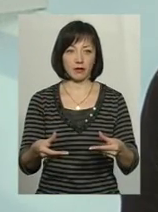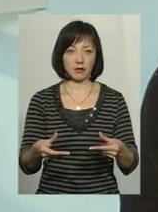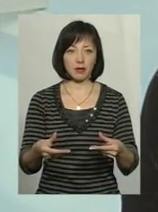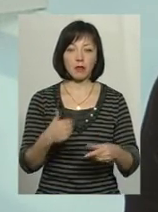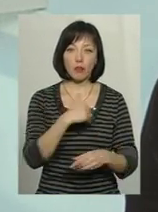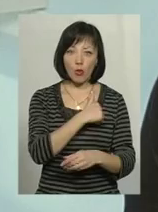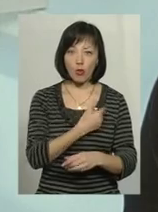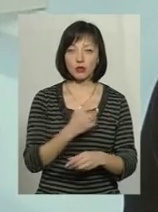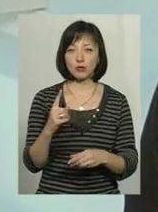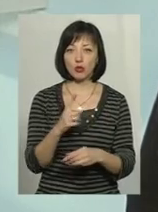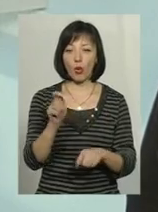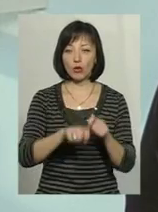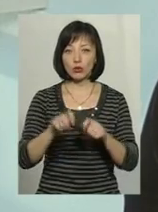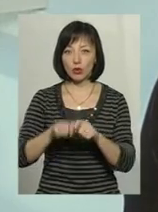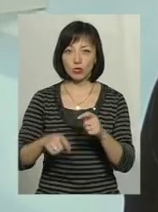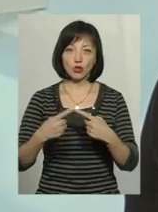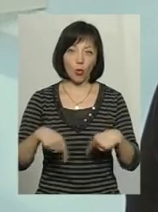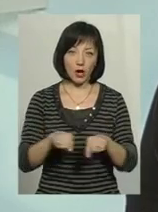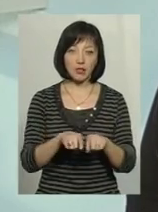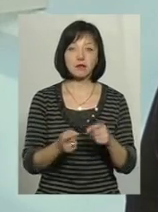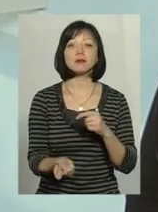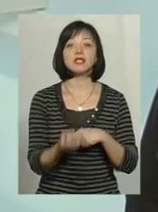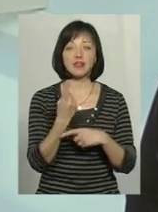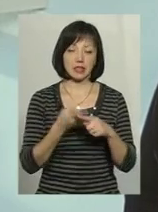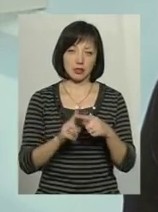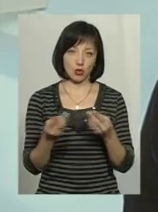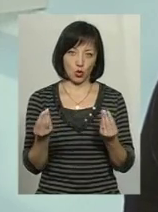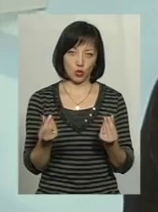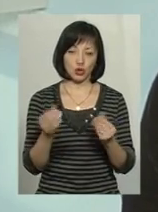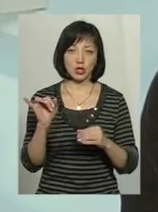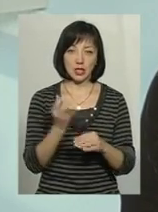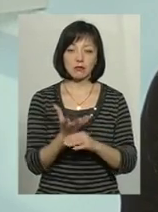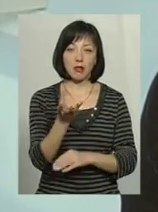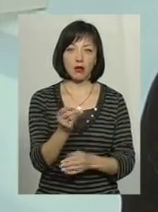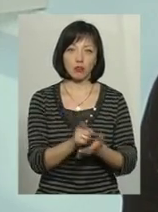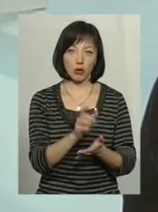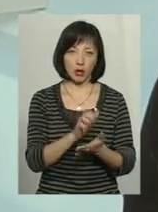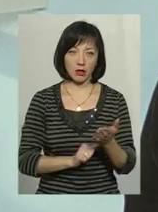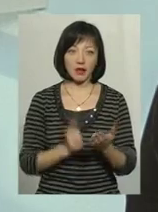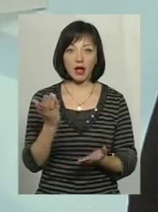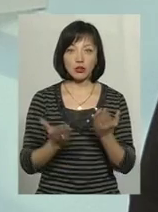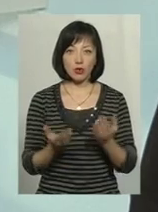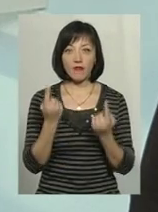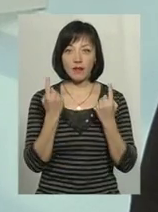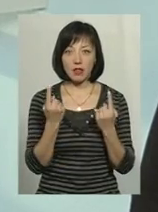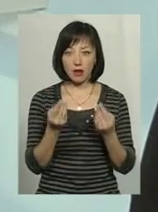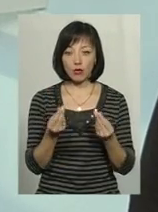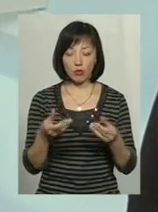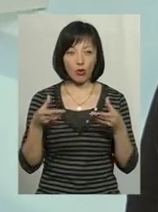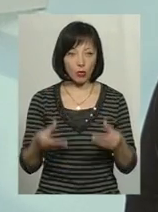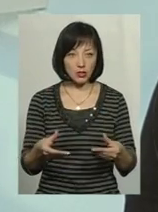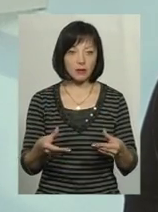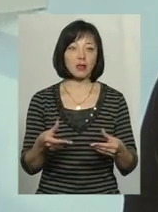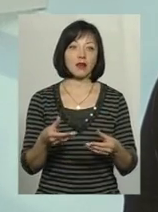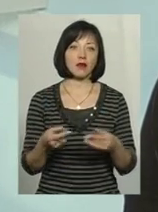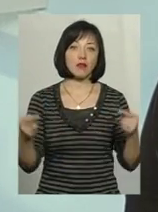контролюючі органи перевірили походження цих грошей і сплату податків. Тому що, якщо є велика сума готівки, то,